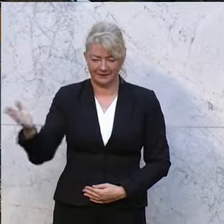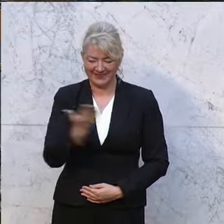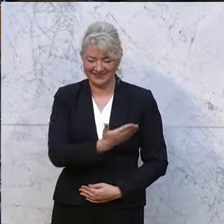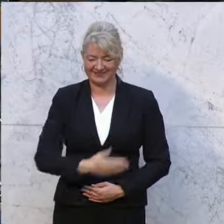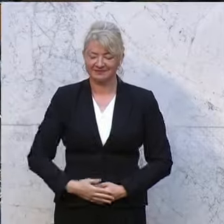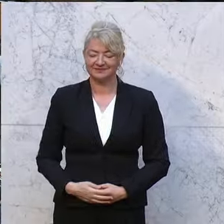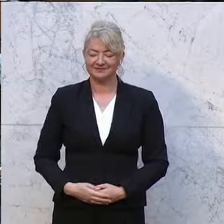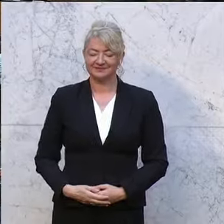völlig ausgetrocknet. Ausgetrocknet.